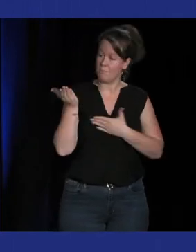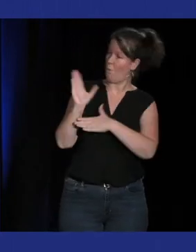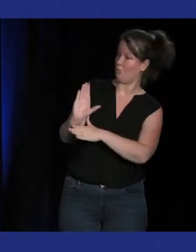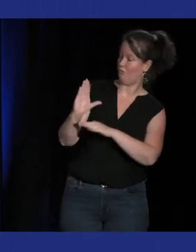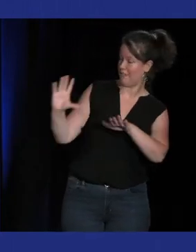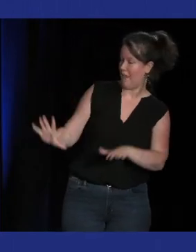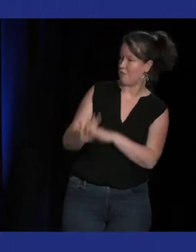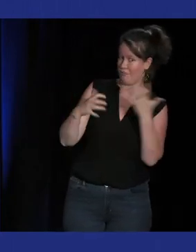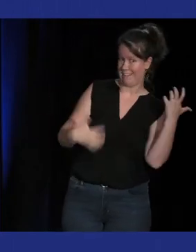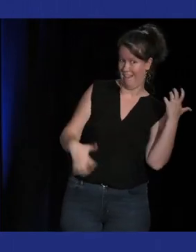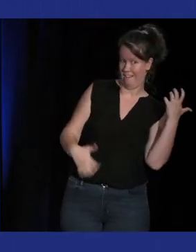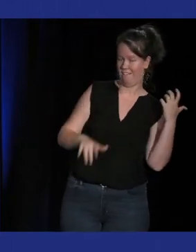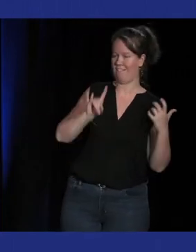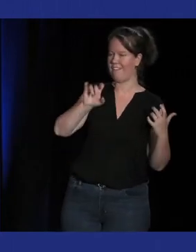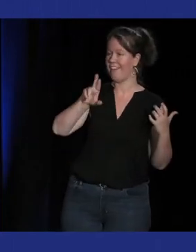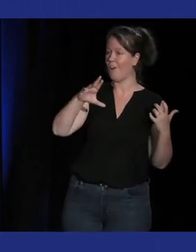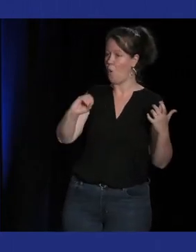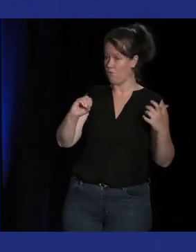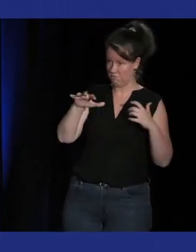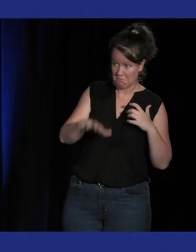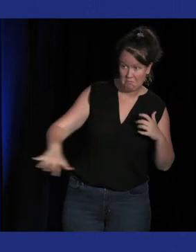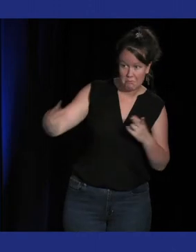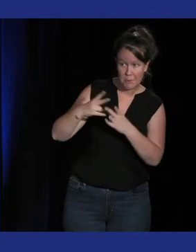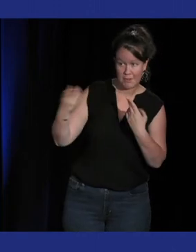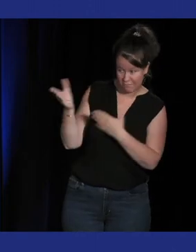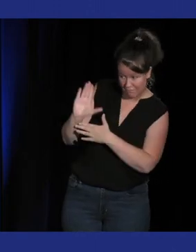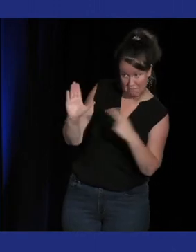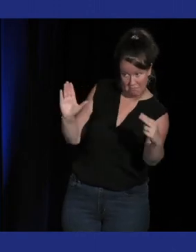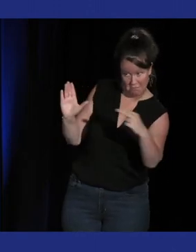les deux de la même manière ce qui n'aurait pas été le cas quelques années avant